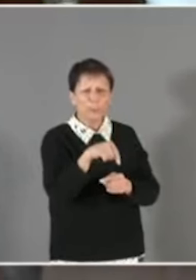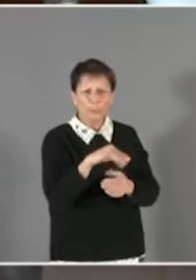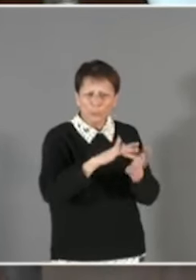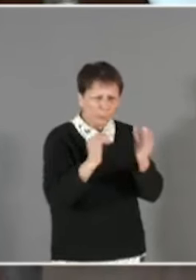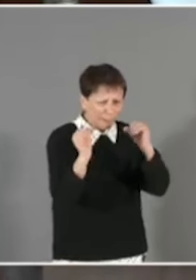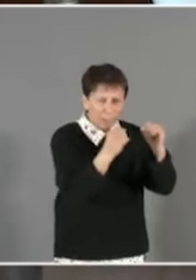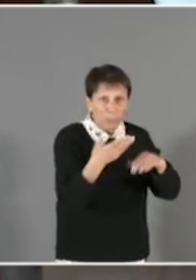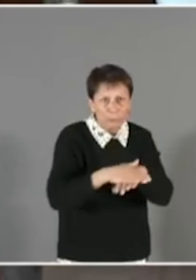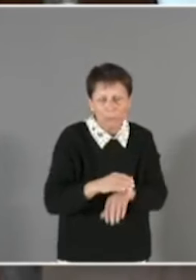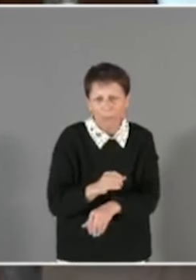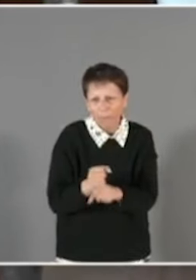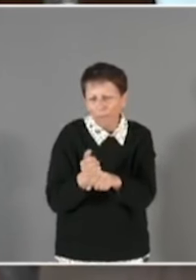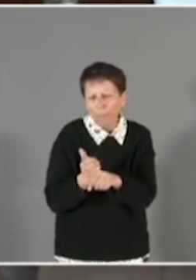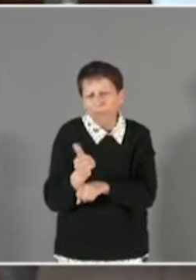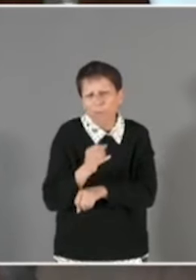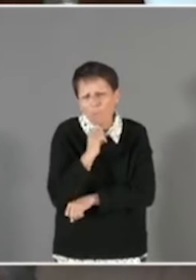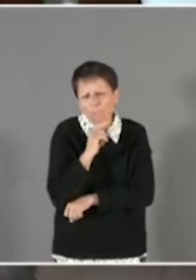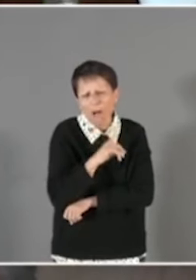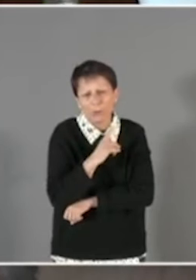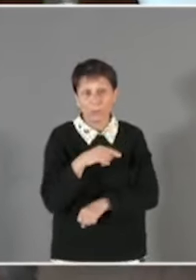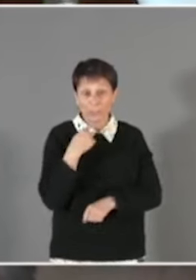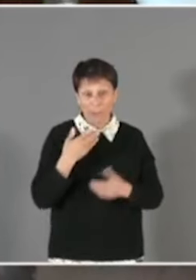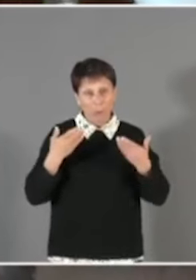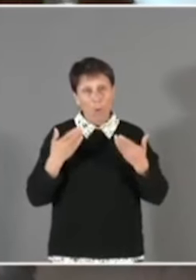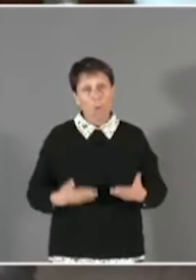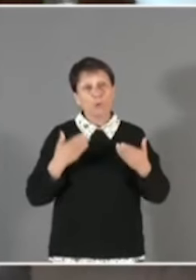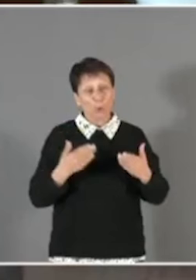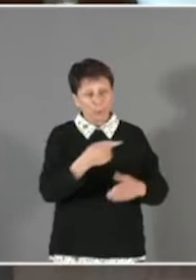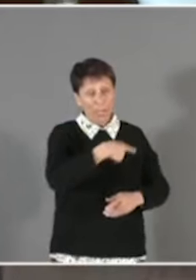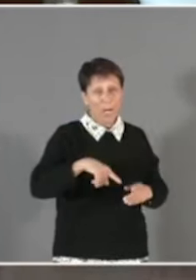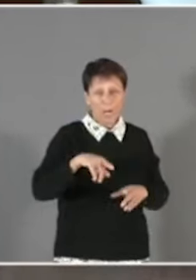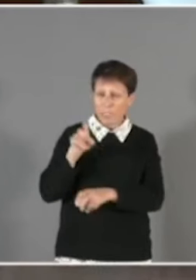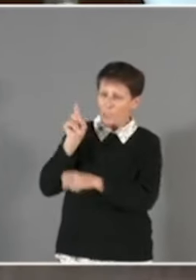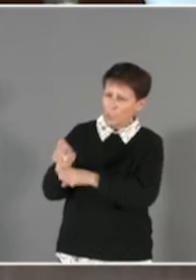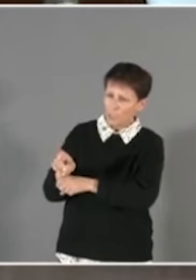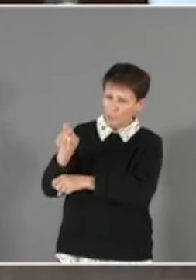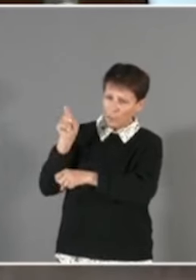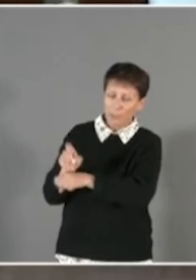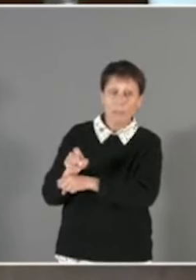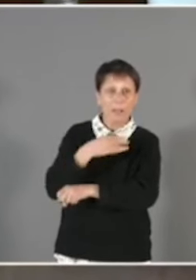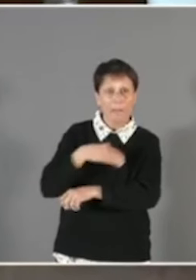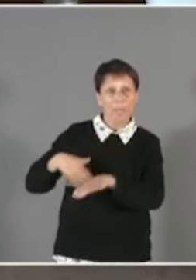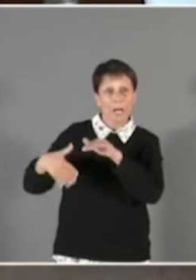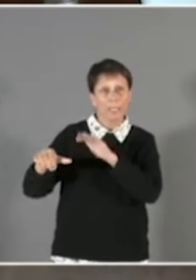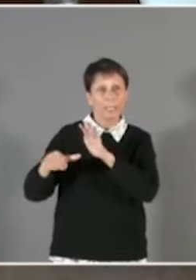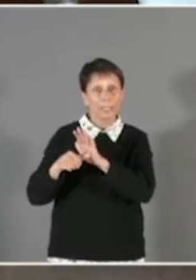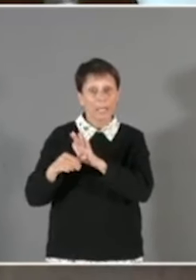supplémentaire, ce qui lui vaut aujourd'hui d'être carbonisé et de ne plus pouvoir intervenir dans ce